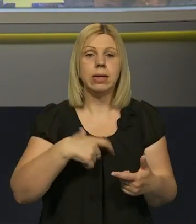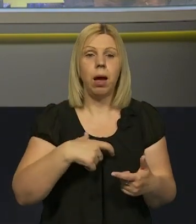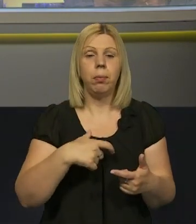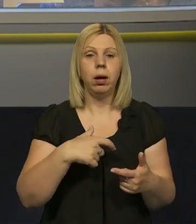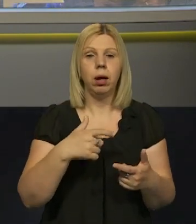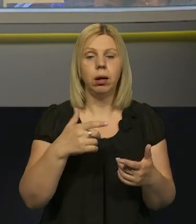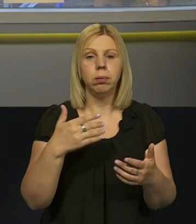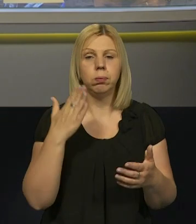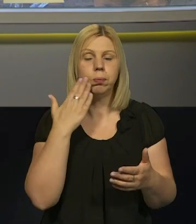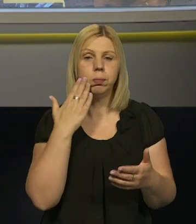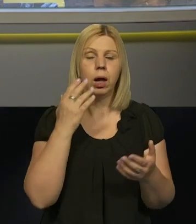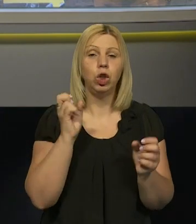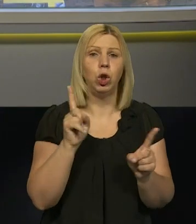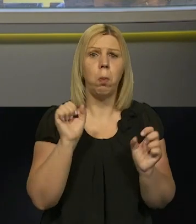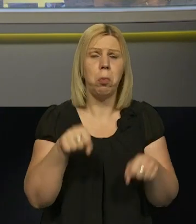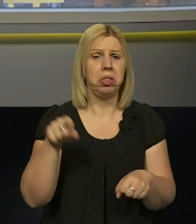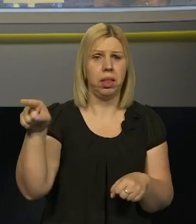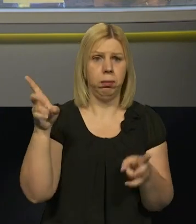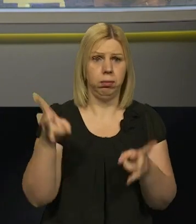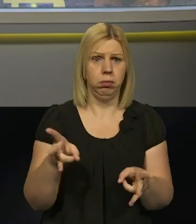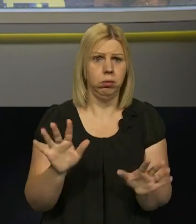ймовірну версію, що ж могло статися?